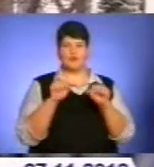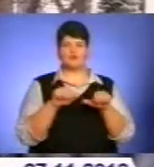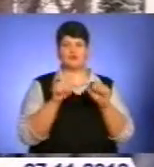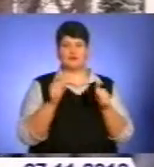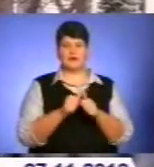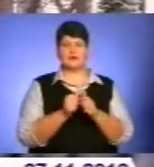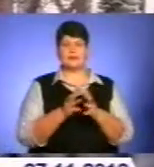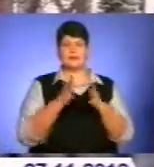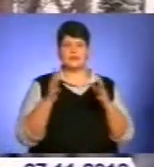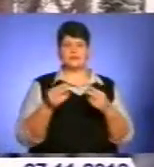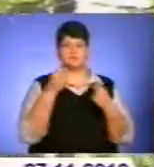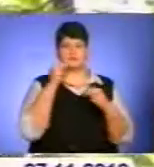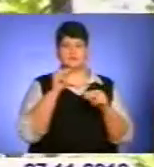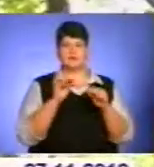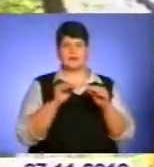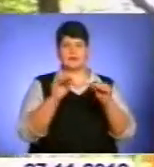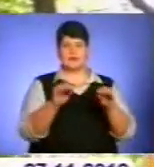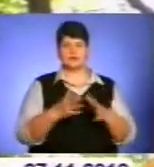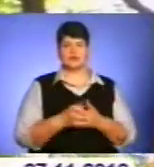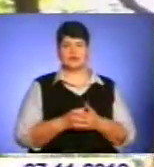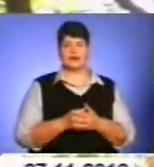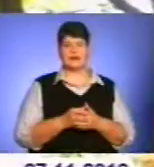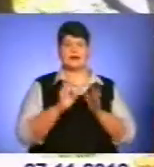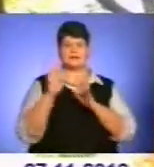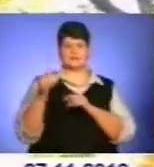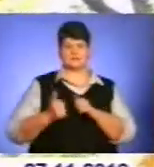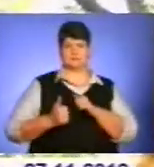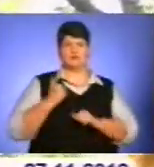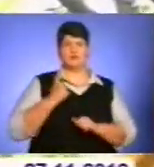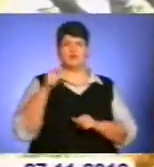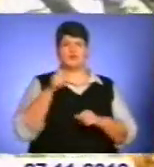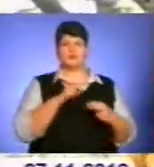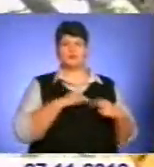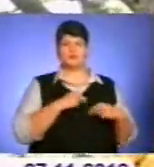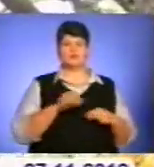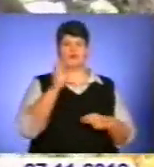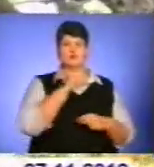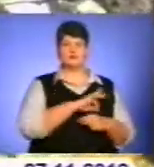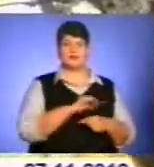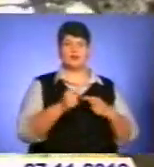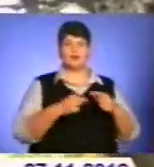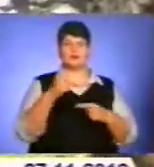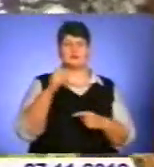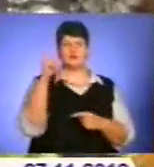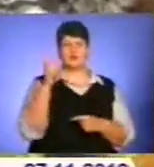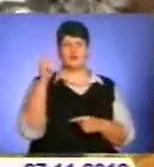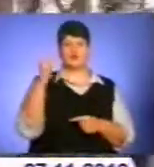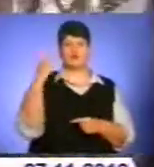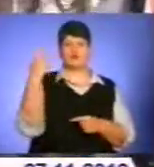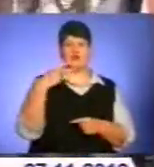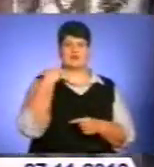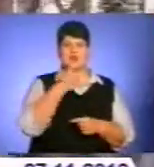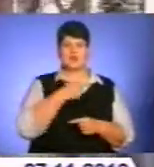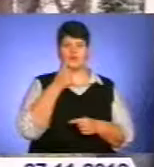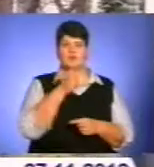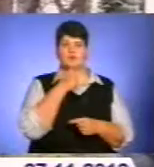більше продуктивні насадження в майбутньому. Лісівники горді, що їхньою працею користуватимуться покоління через 100-120 років. Тобто